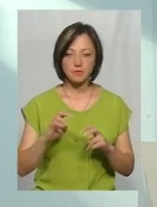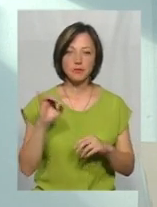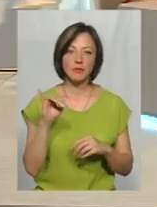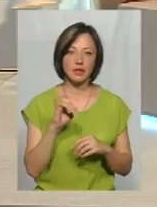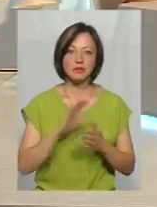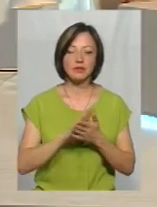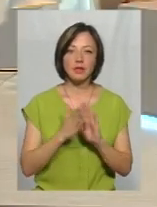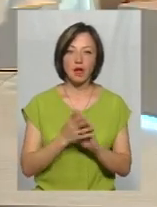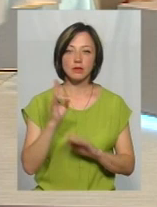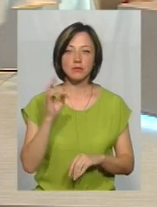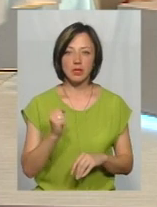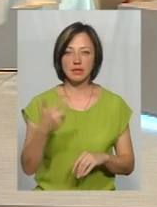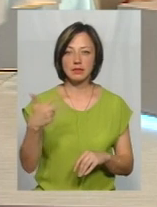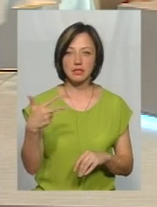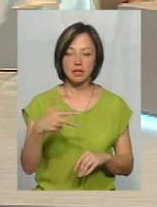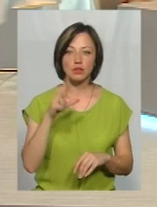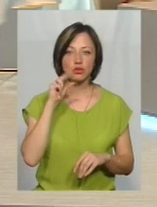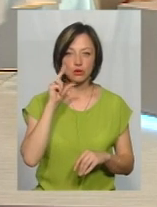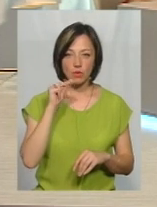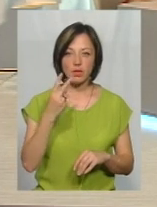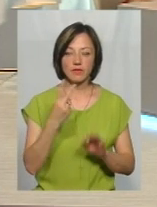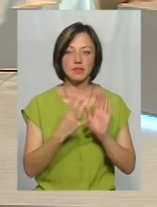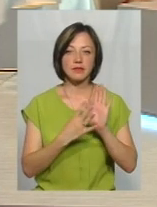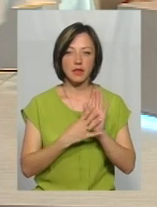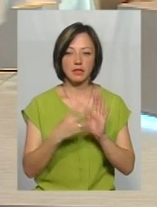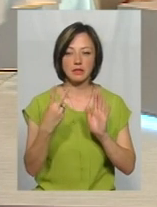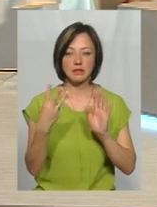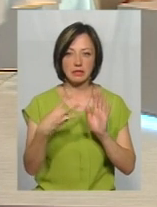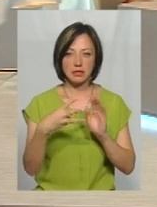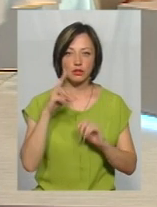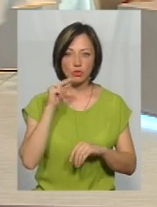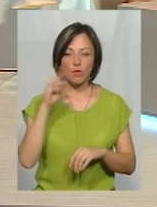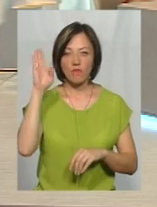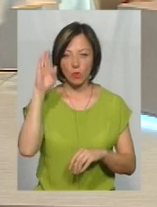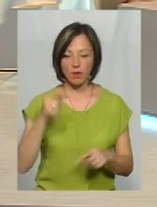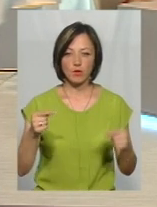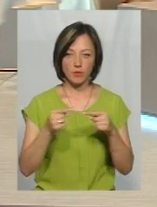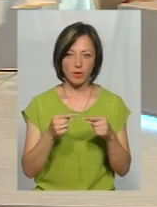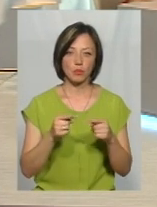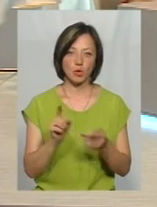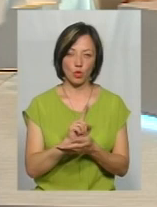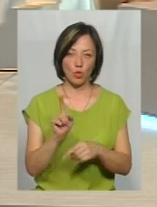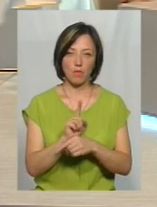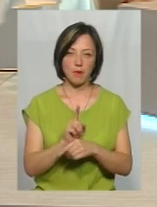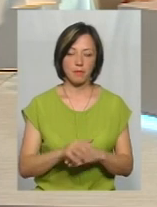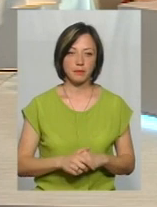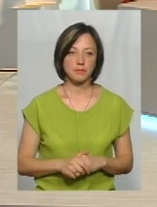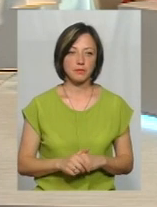Станом на 30-е число, 29-30 число, вода відповідала вже гігієнічну вимогу.